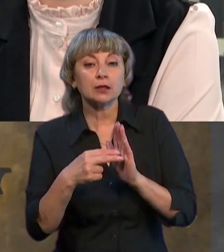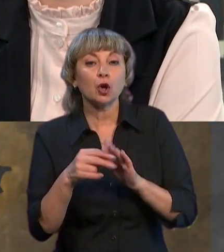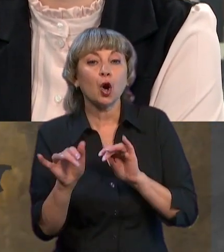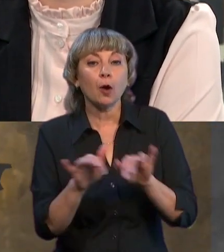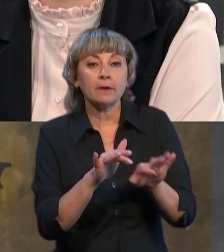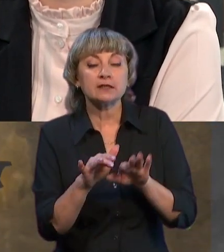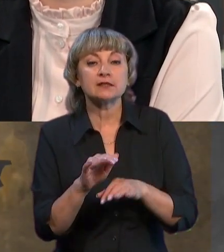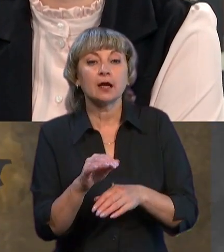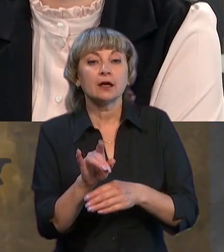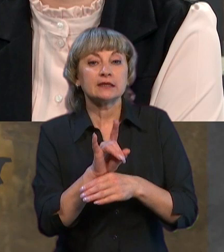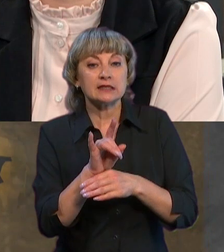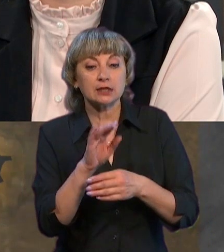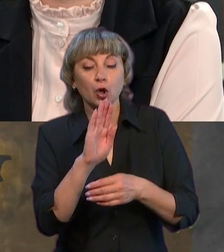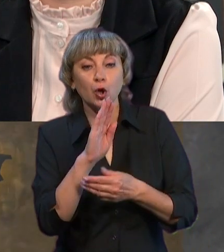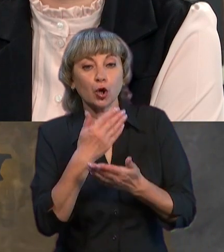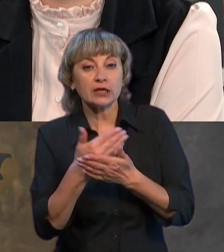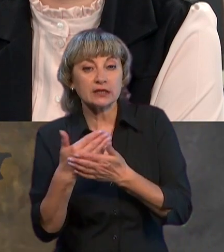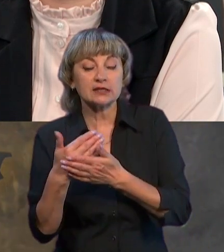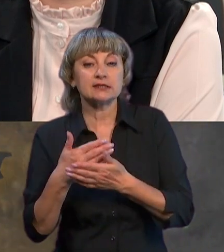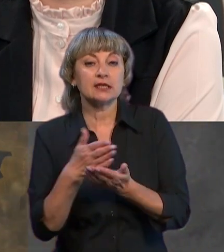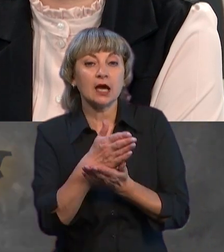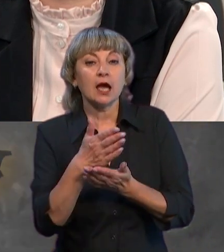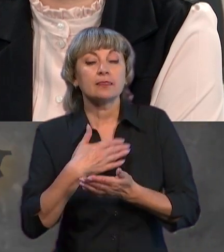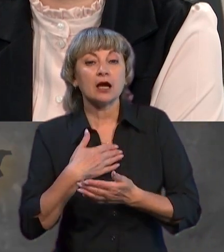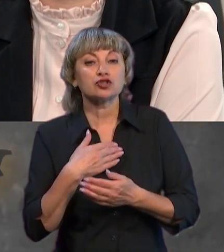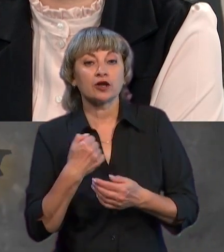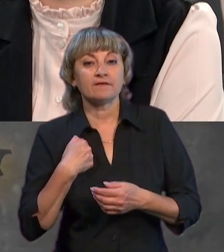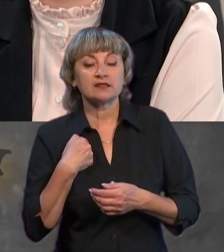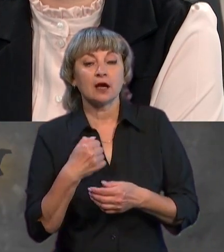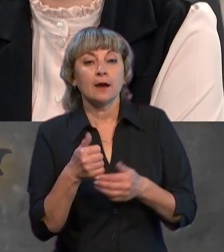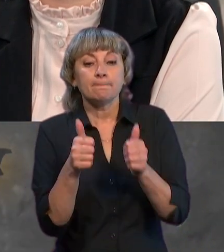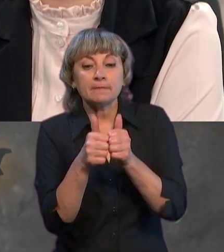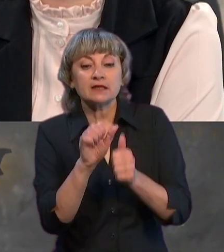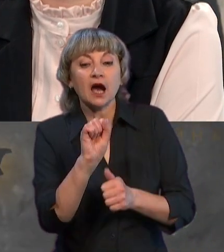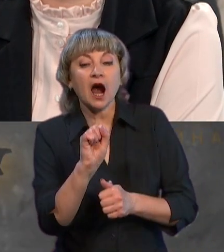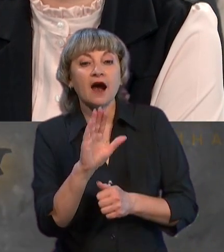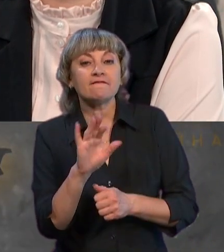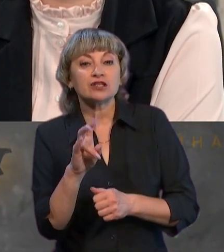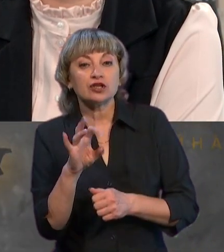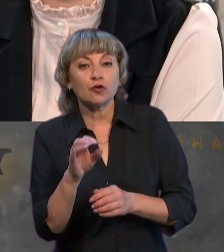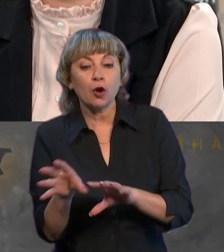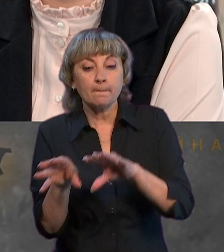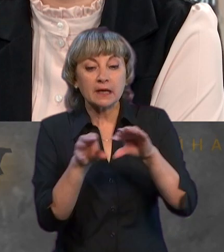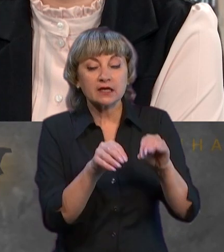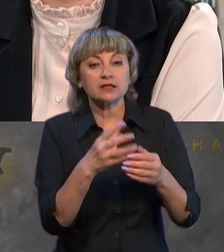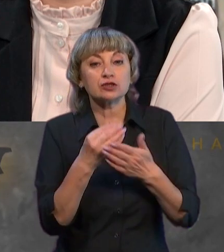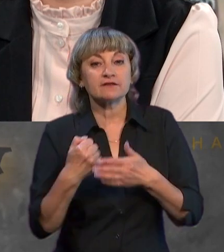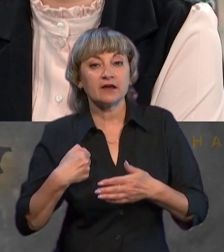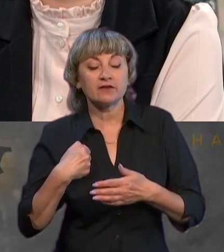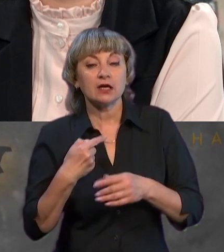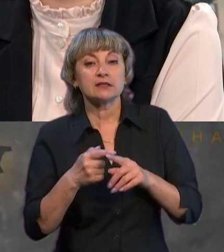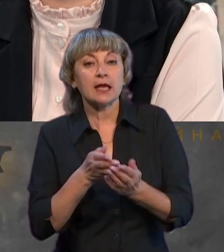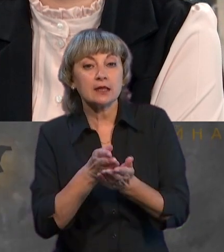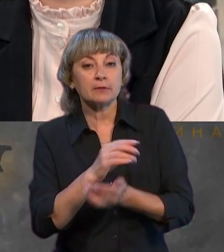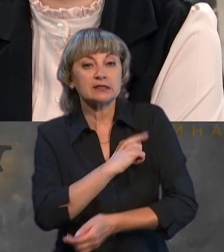по дезорієнтації наших військ і поставленню позицій під Бахмут, під Авдіївку перекинули позиції, якраз цей напрямок дуже потужно